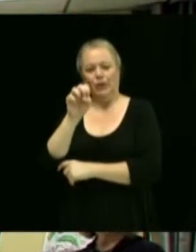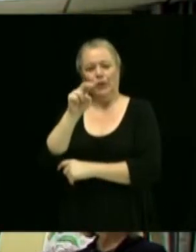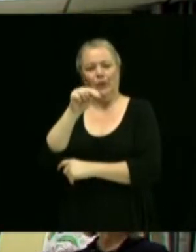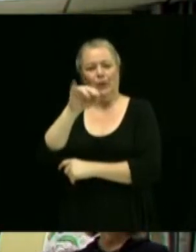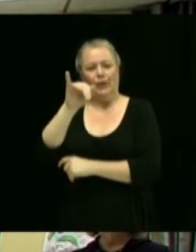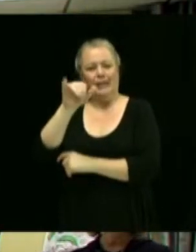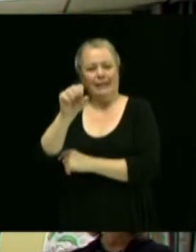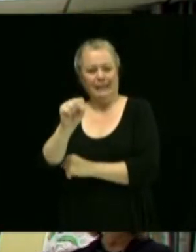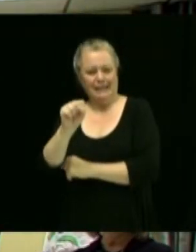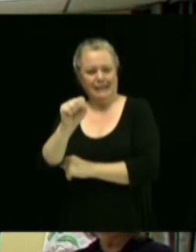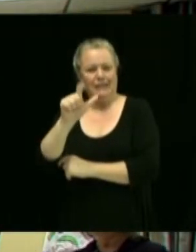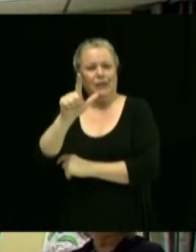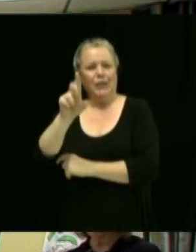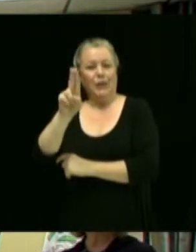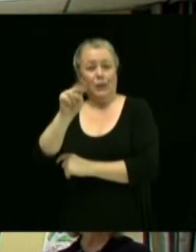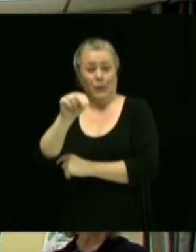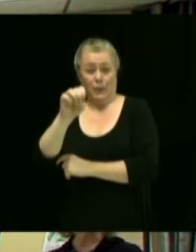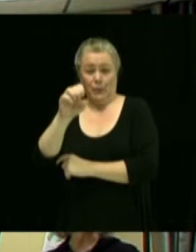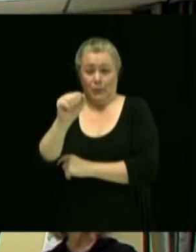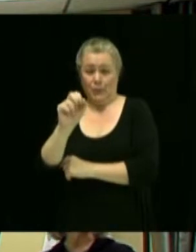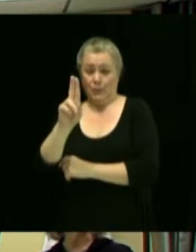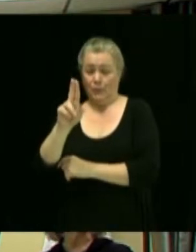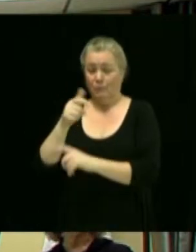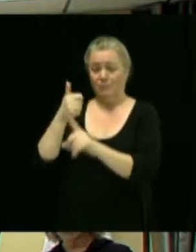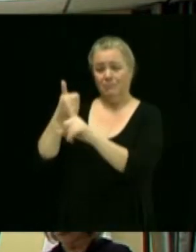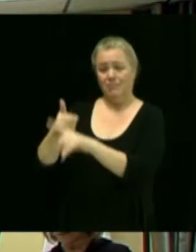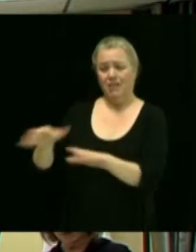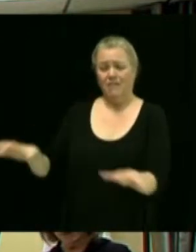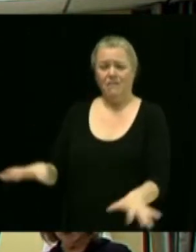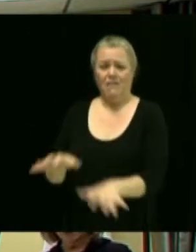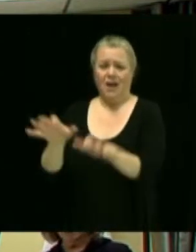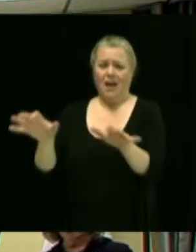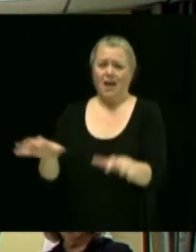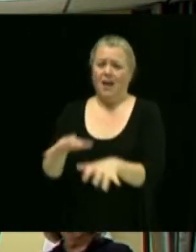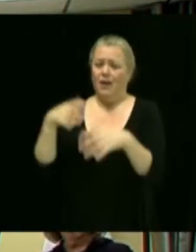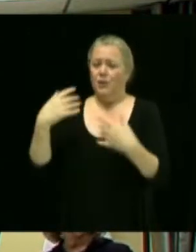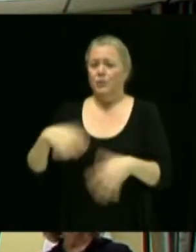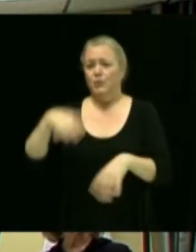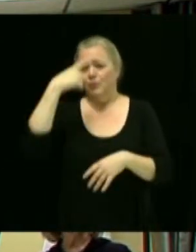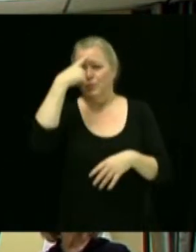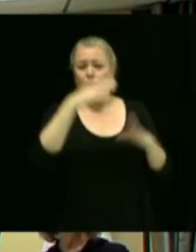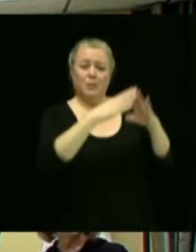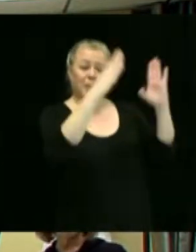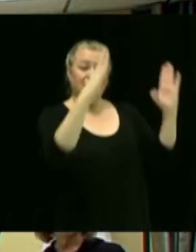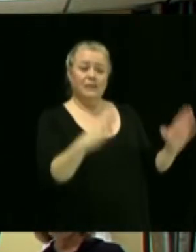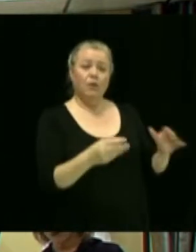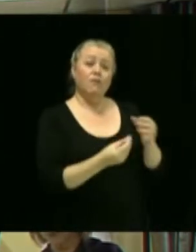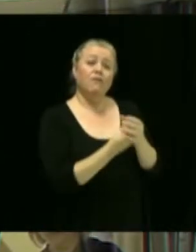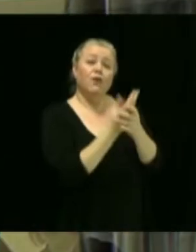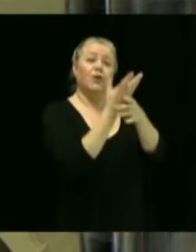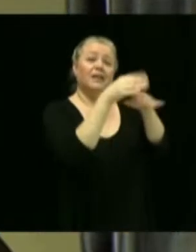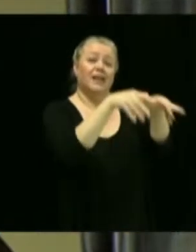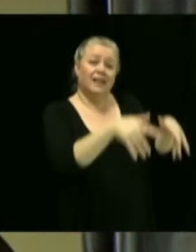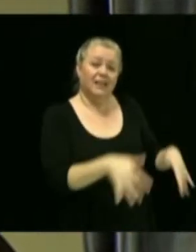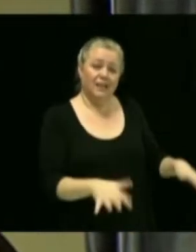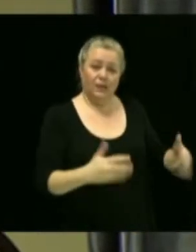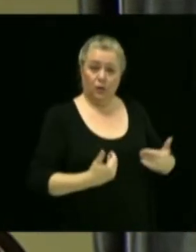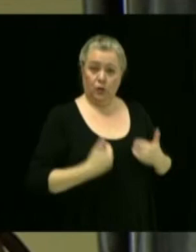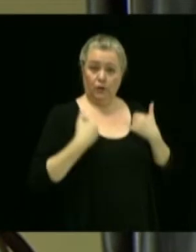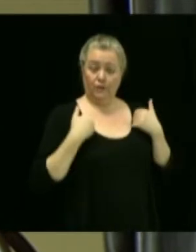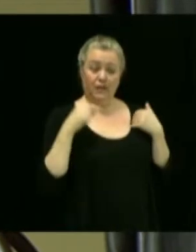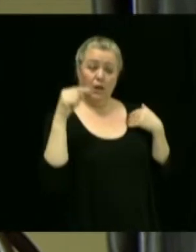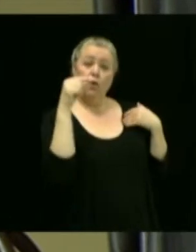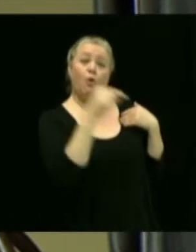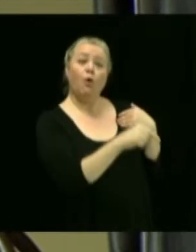Votre dévouement remarquable auprès de la Maison Fontaine-de-Vie pour développer l'offre de services locales aux personnes